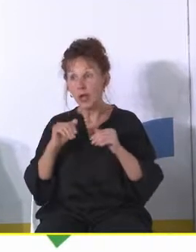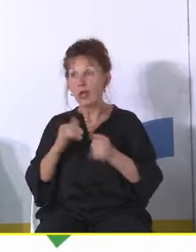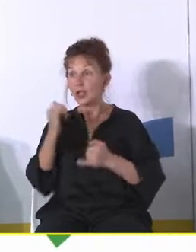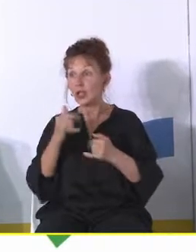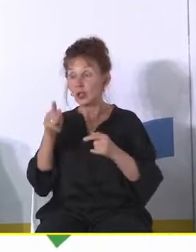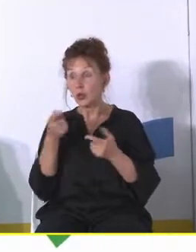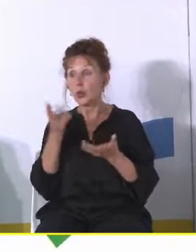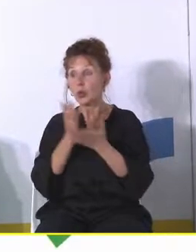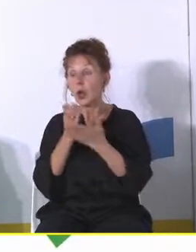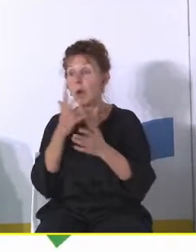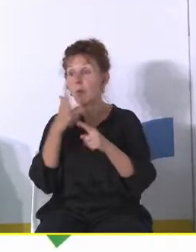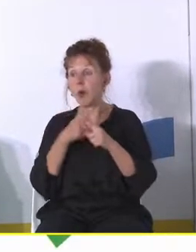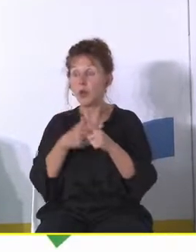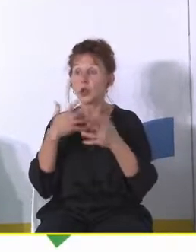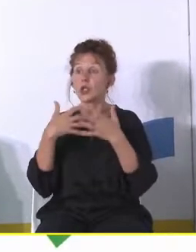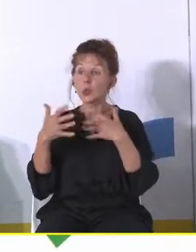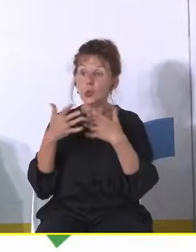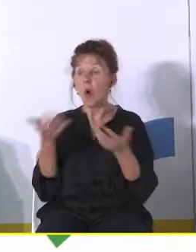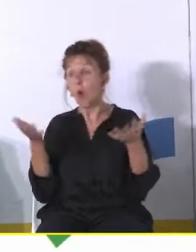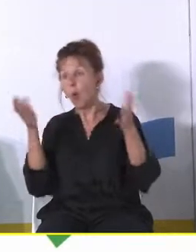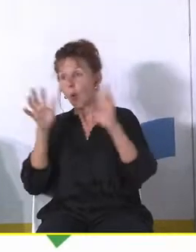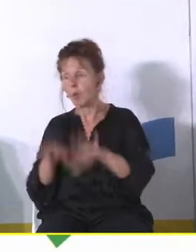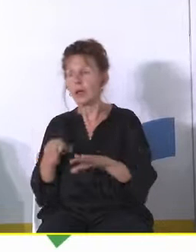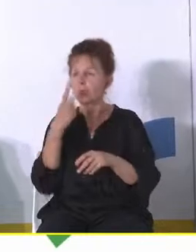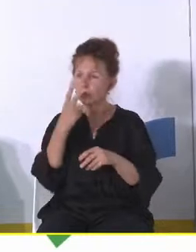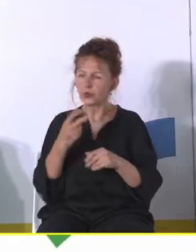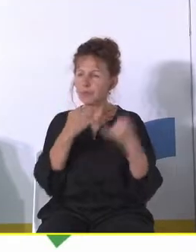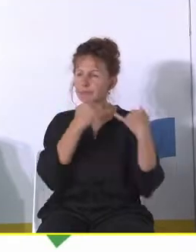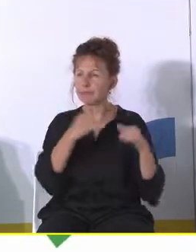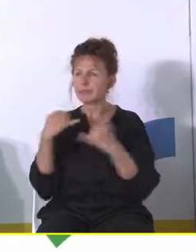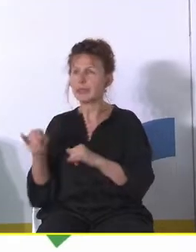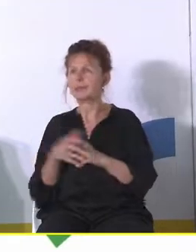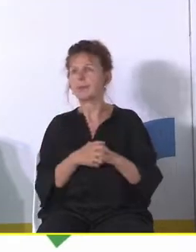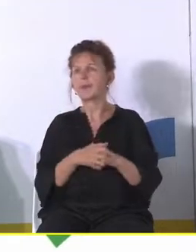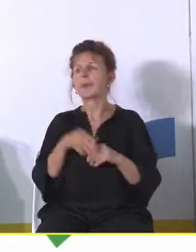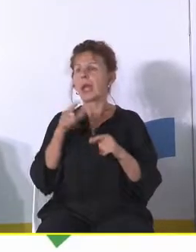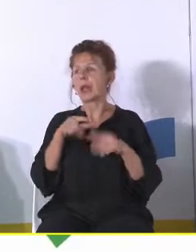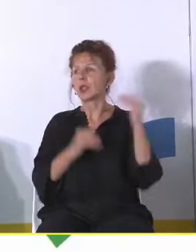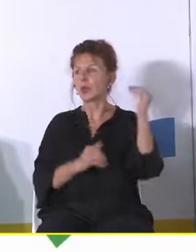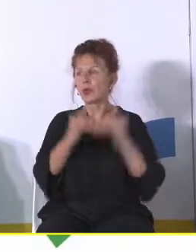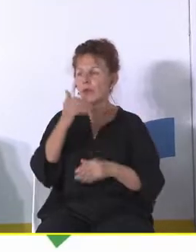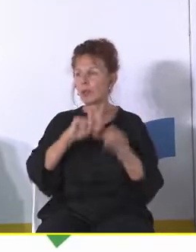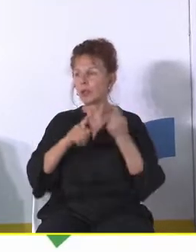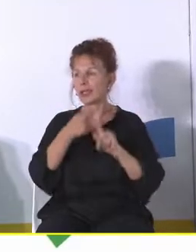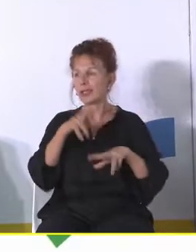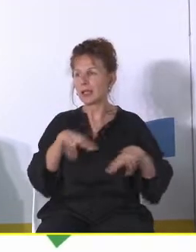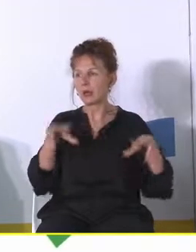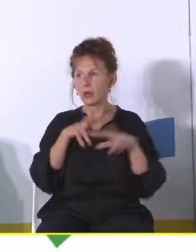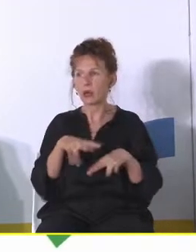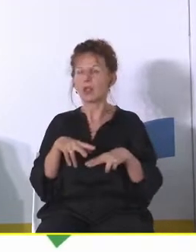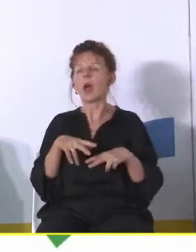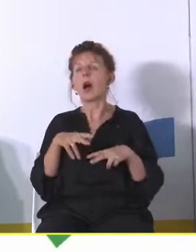się zaczęła zwijać czy słabnąć to widzimy tak więc moim zdaniem też ta zrównoważona polityka rodzinna